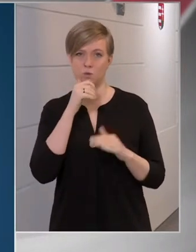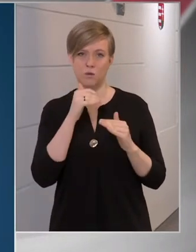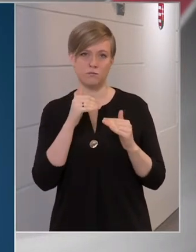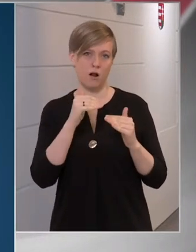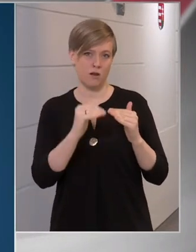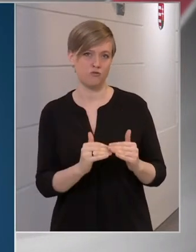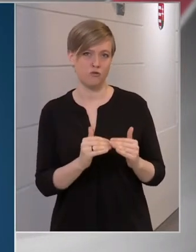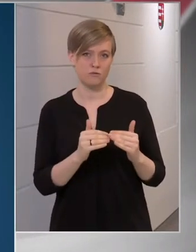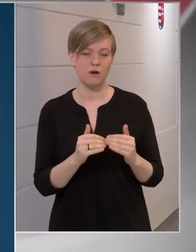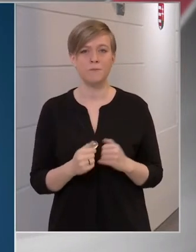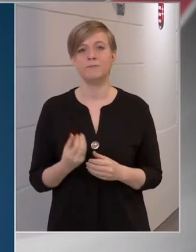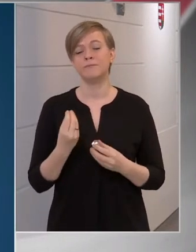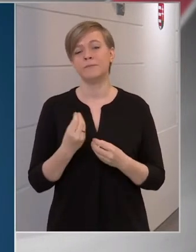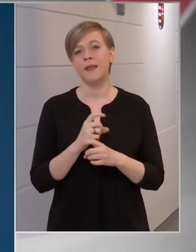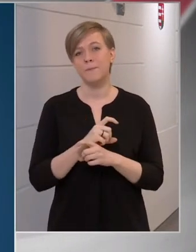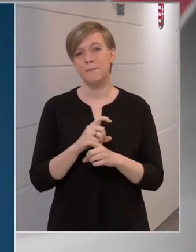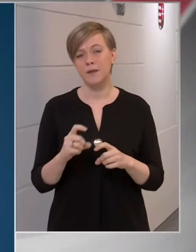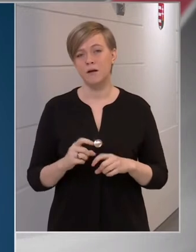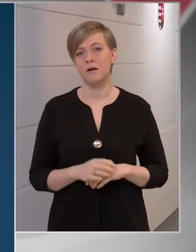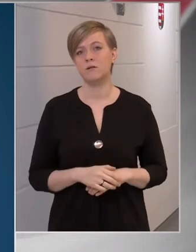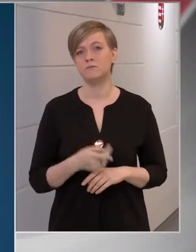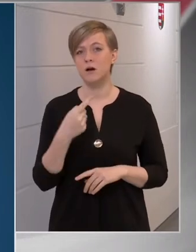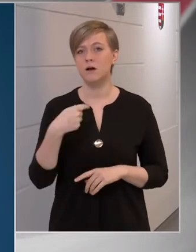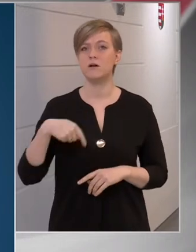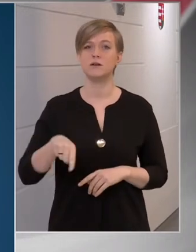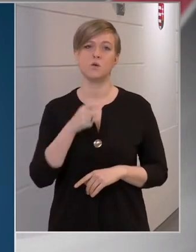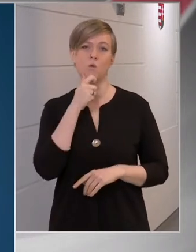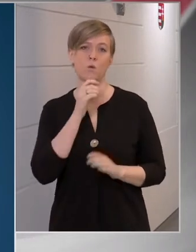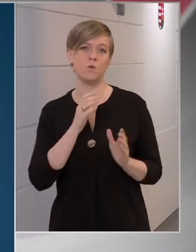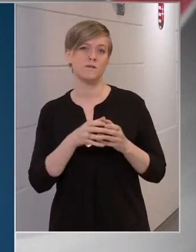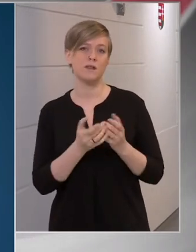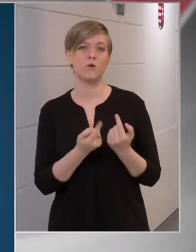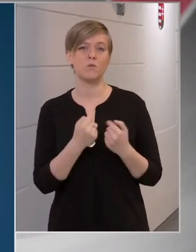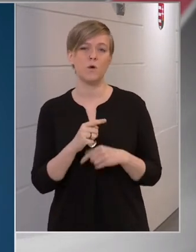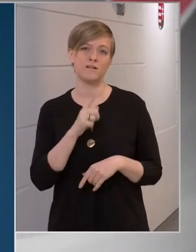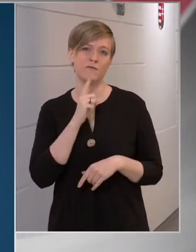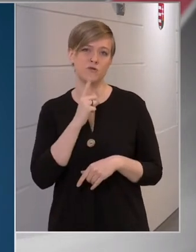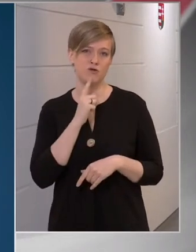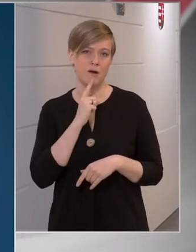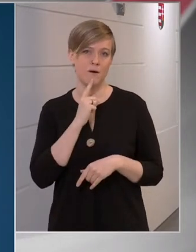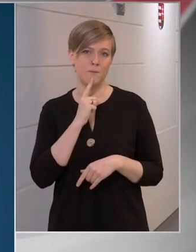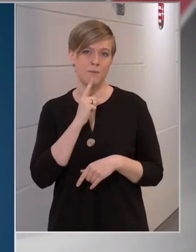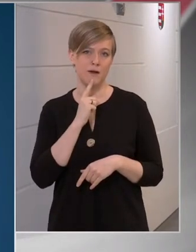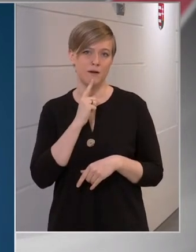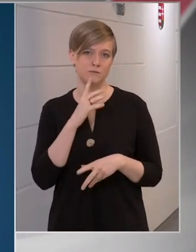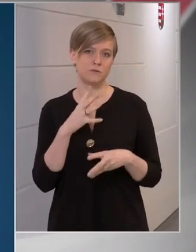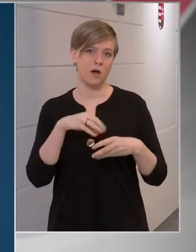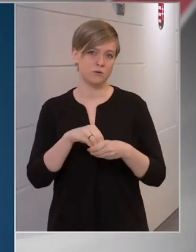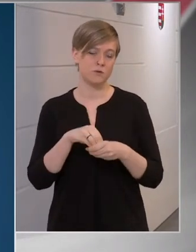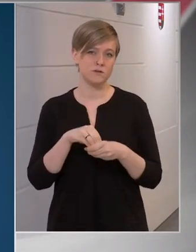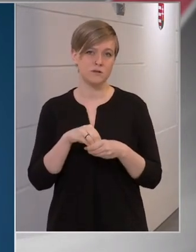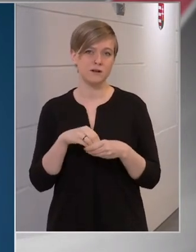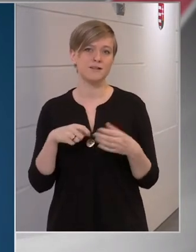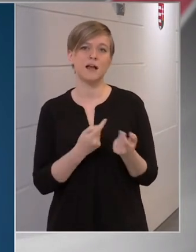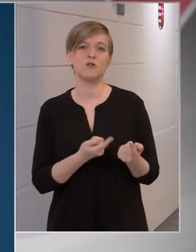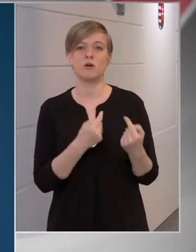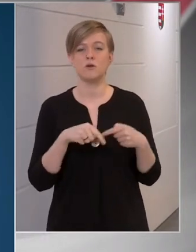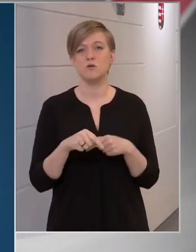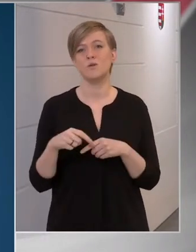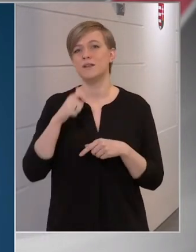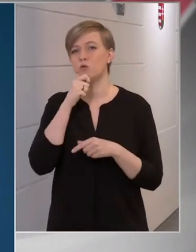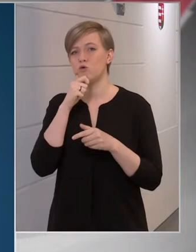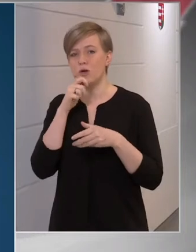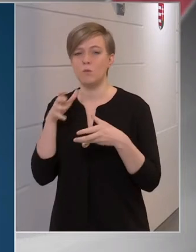ezért az ő korosztályukból viszonylag kevesebben tartoznak a cigányság közül az idősebb